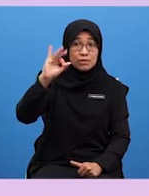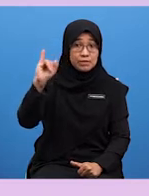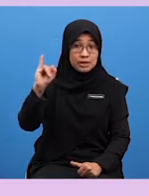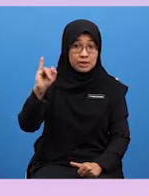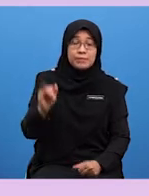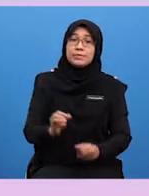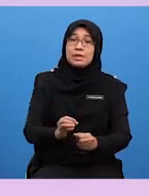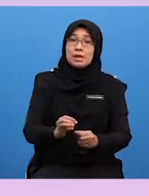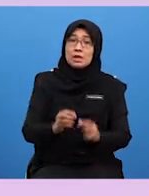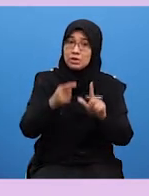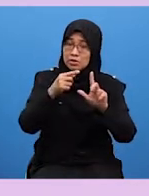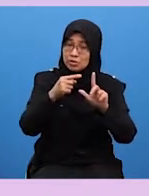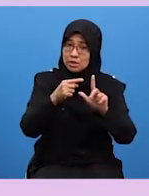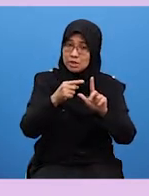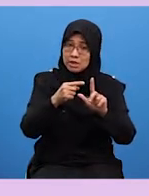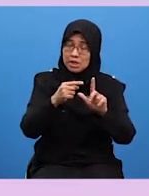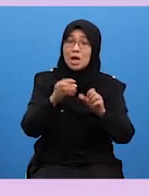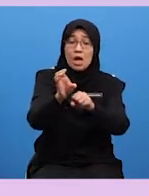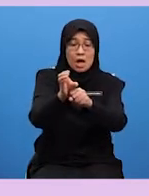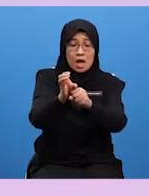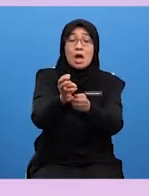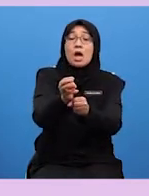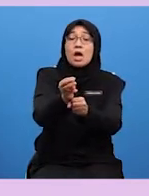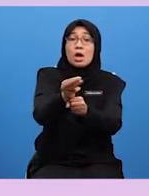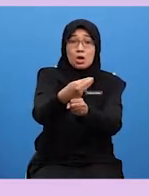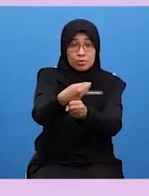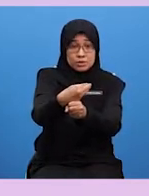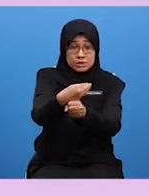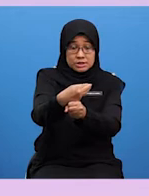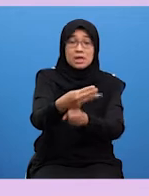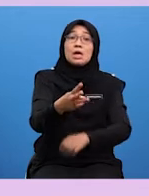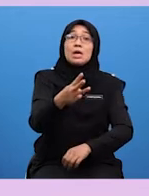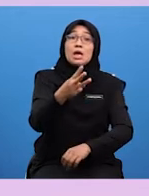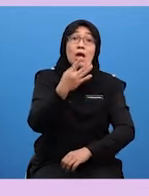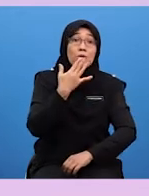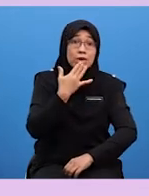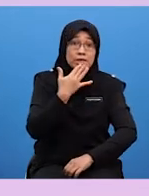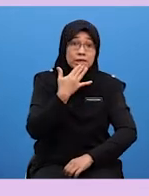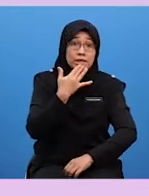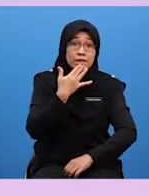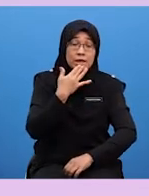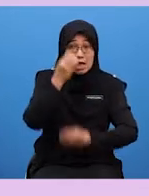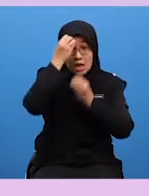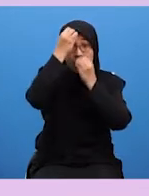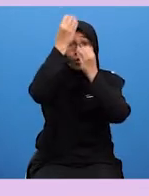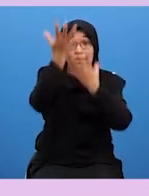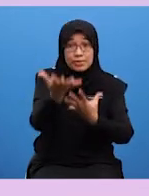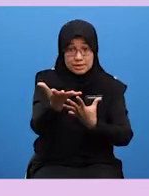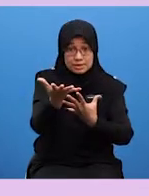Komposisi Ketiga Warna Keempat Informasi